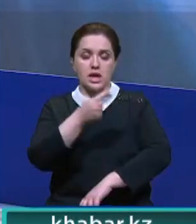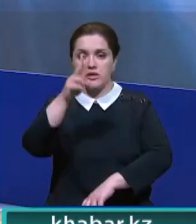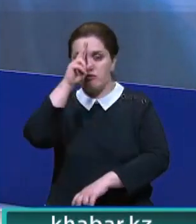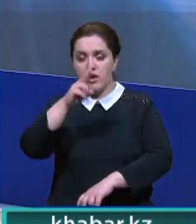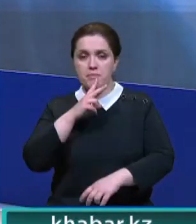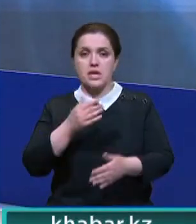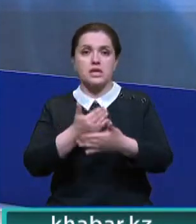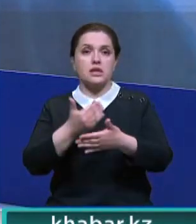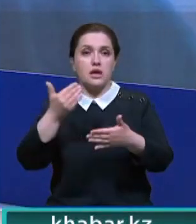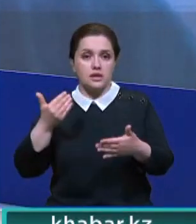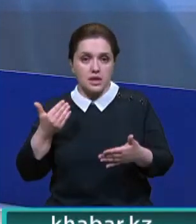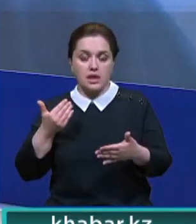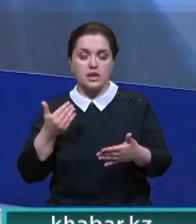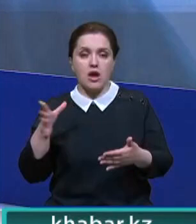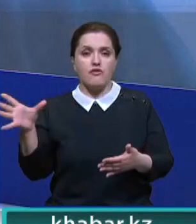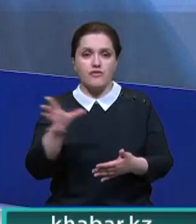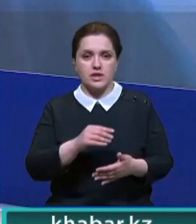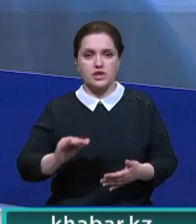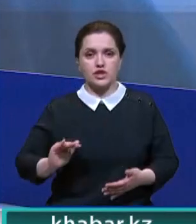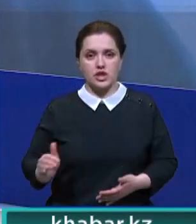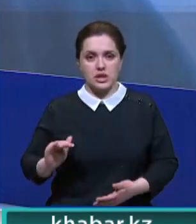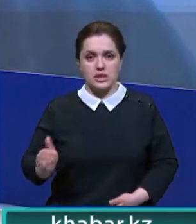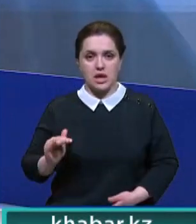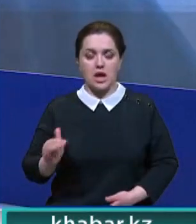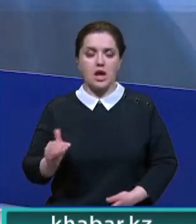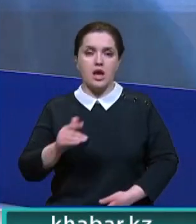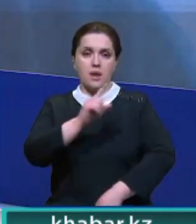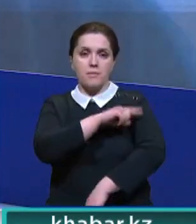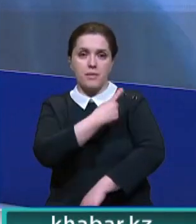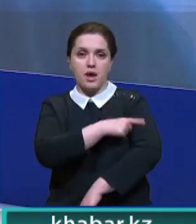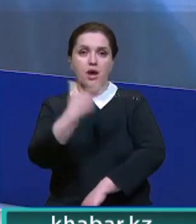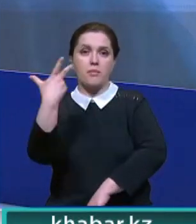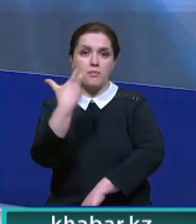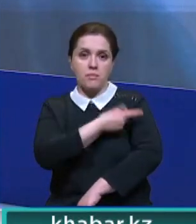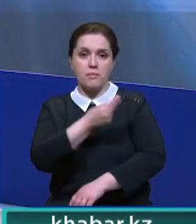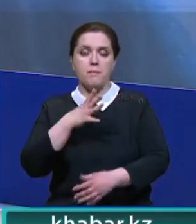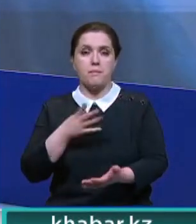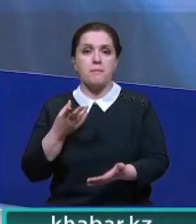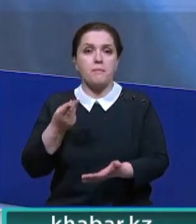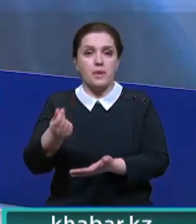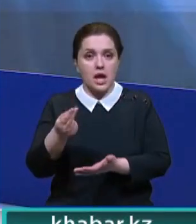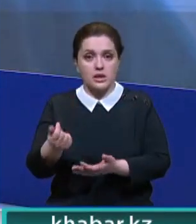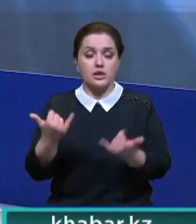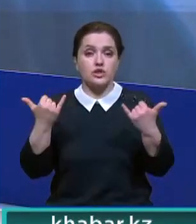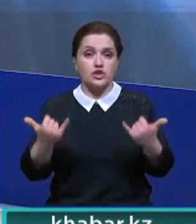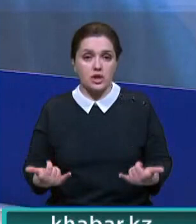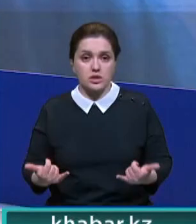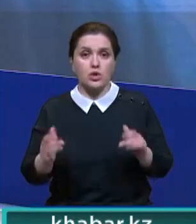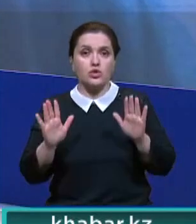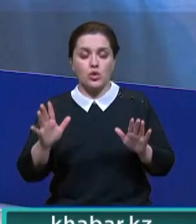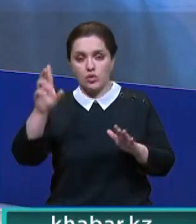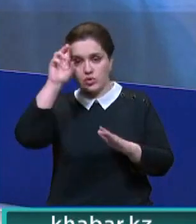месяца назад все частные госпитали вакцинировали платно, а в данный момент только